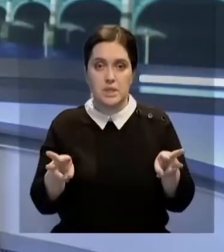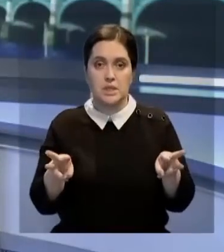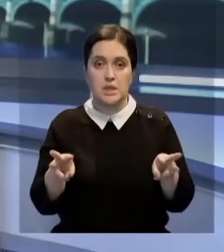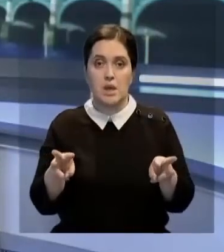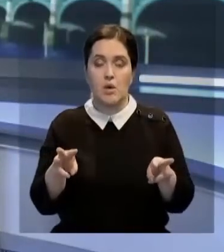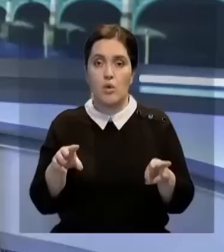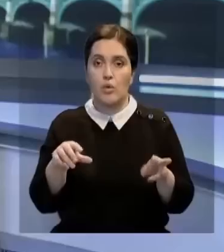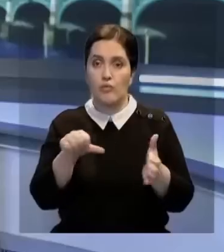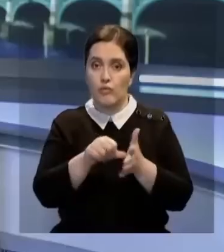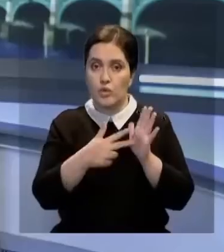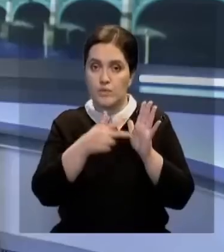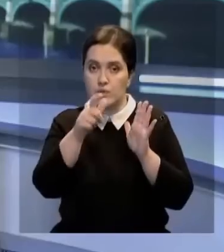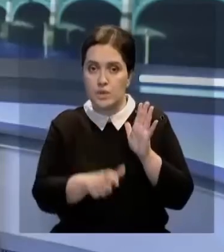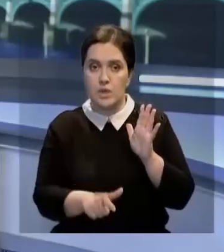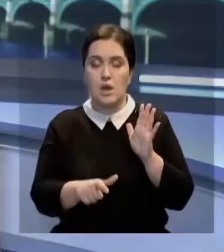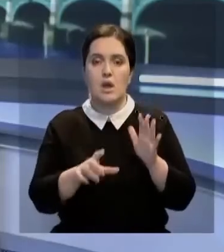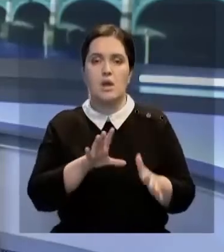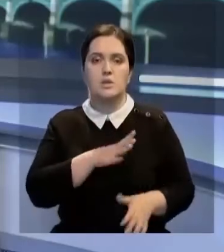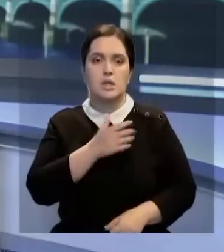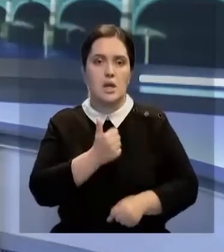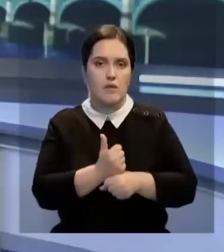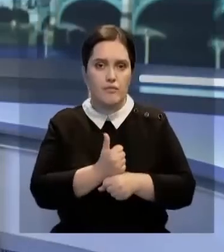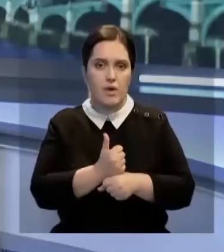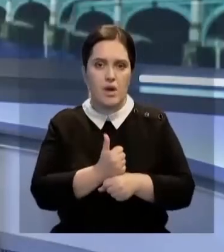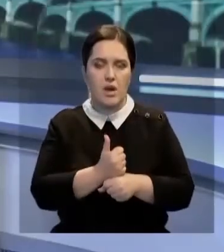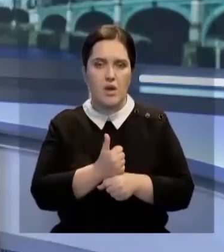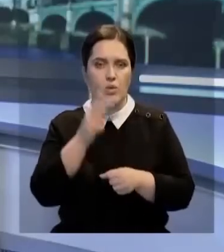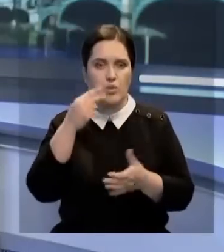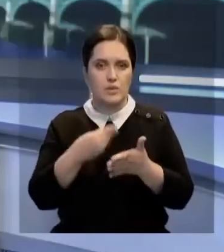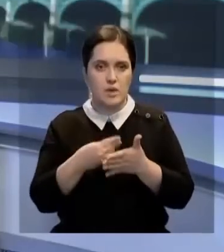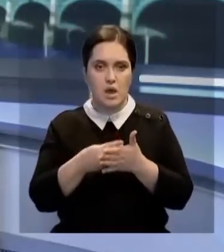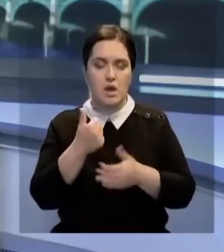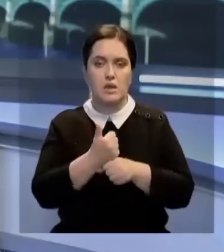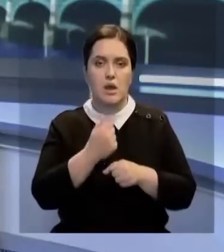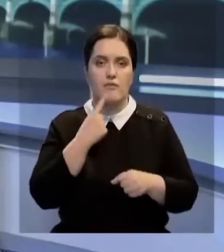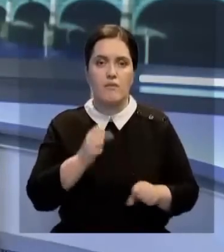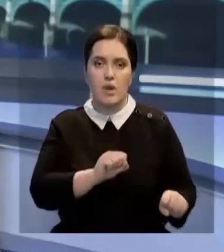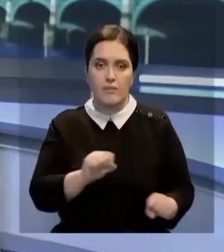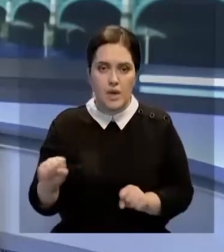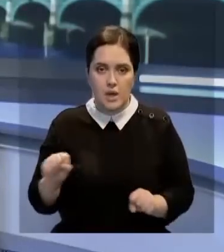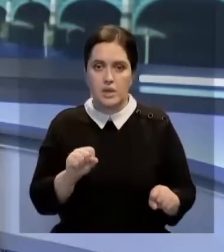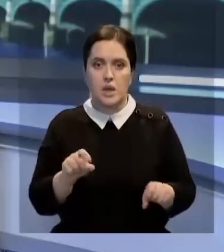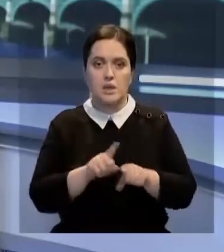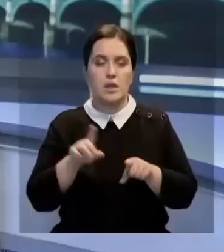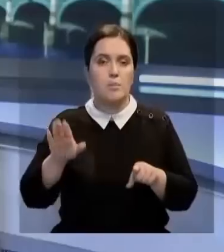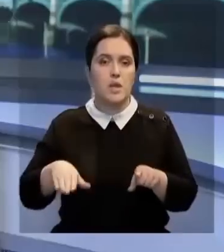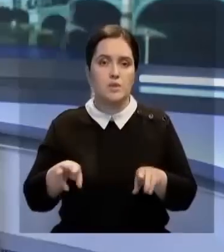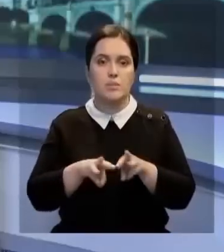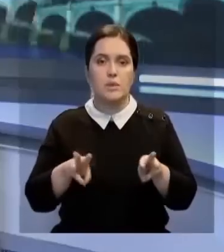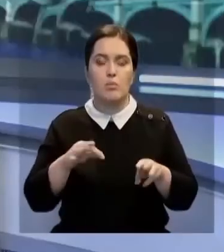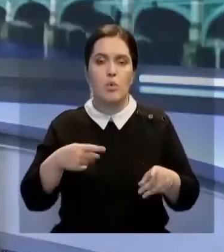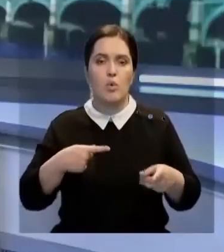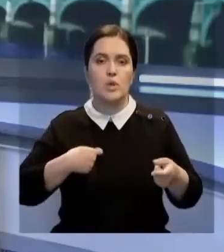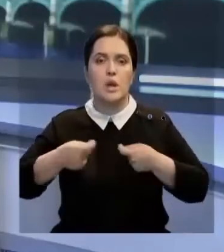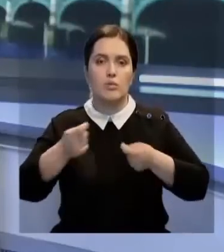главы Кабмина борются 8 человек. Среди них экс-глава казначейства, глава оборонного и внешнеполитического ведомств, а также младший